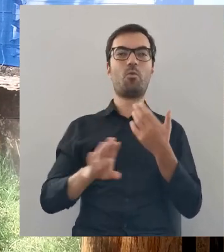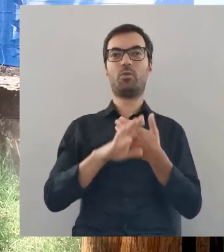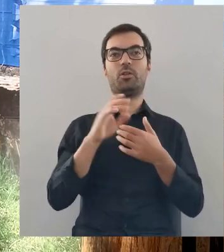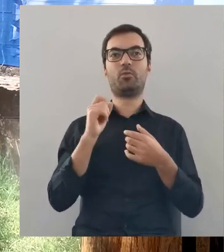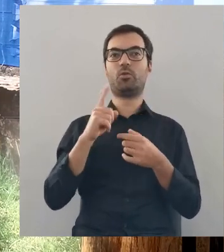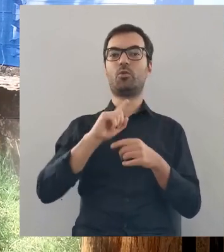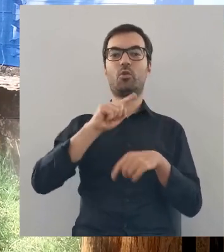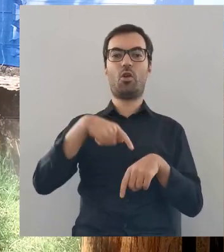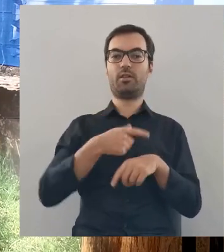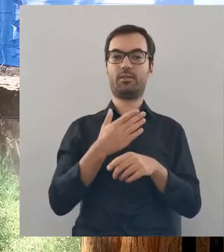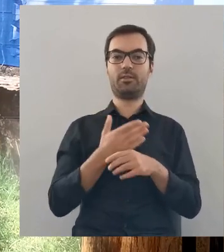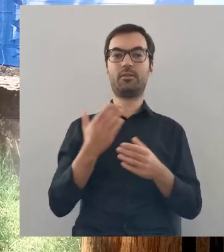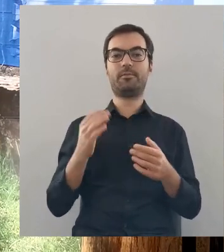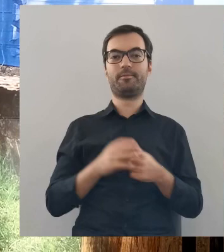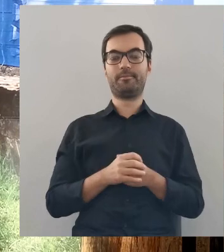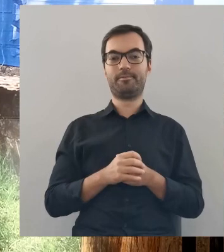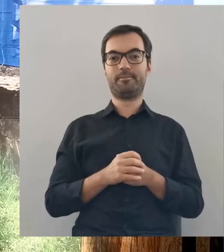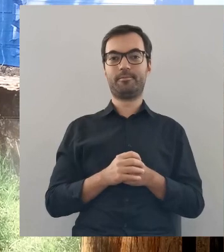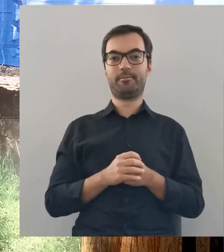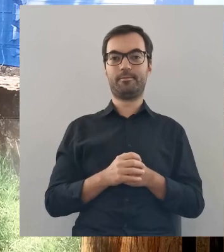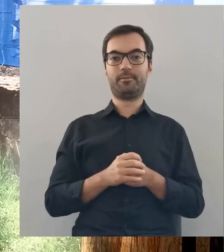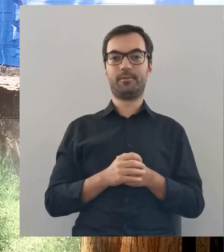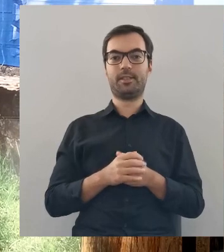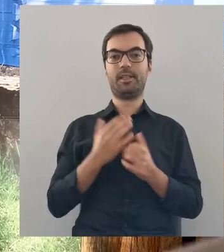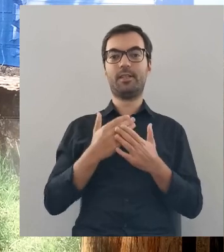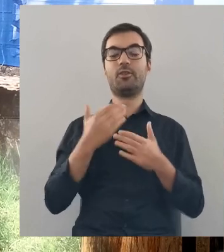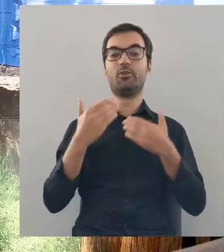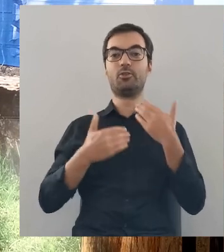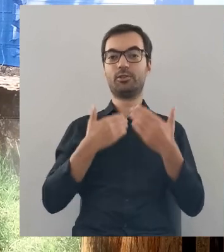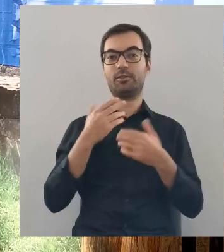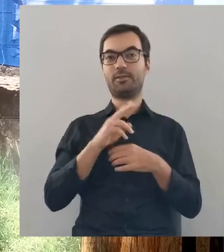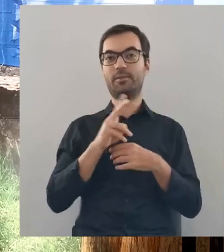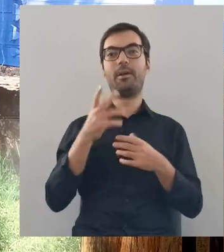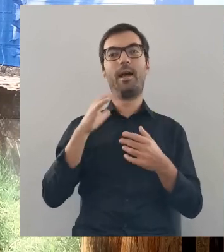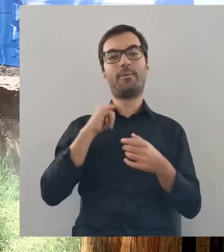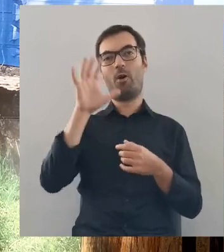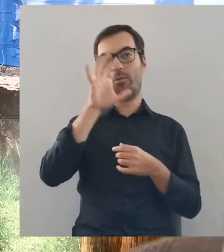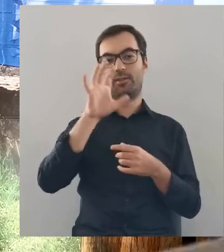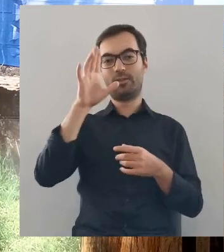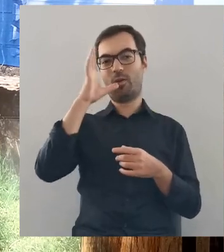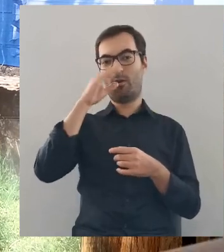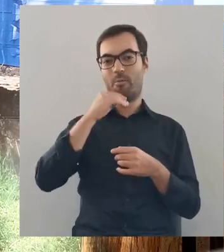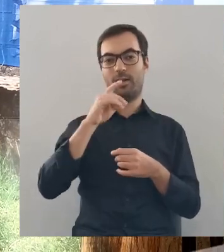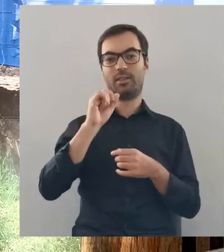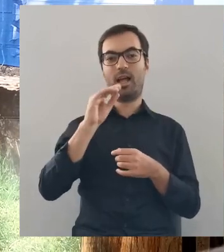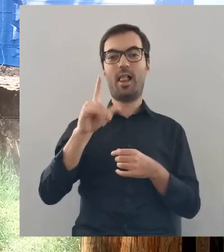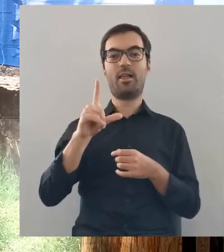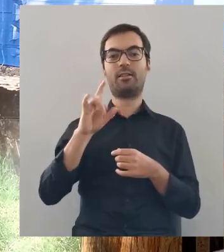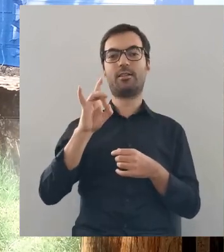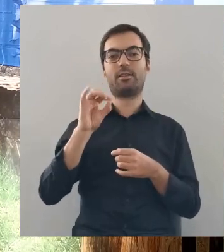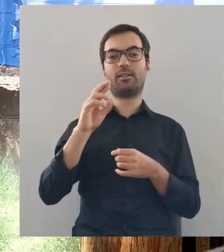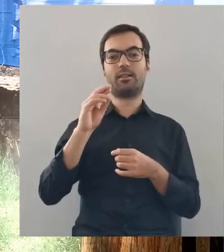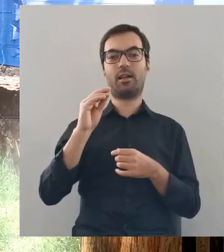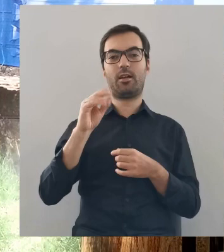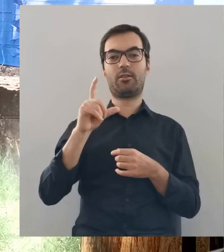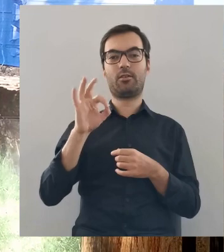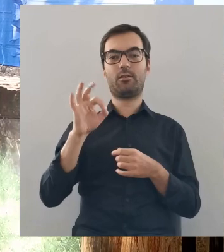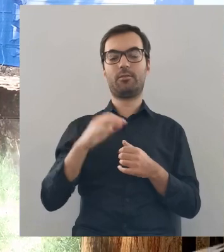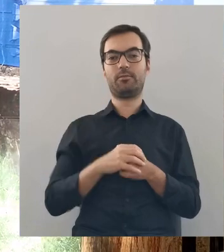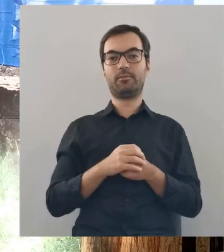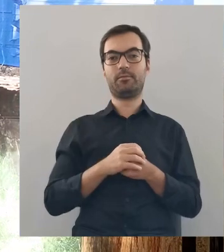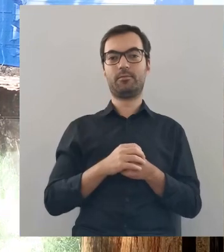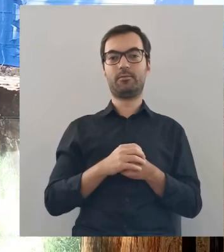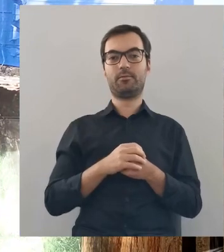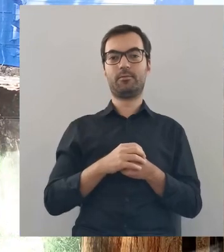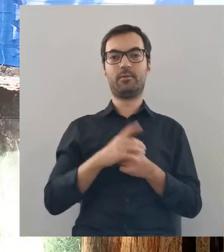na zwiedzanie całej ekspozycji. Z tymi życzeniami obejrzenia ekstazy św. Franciszka,